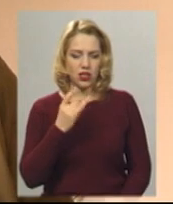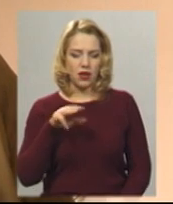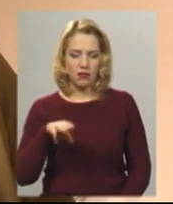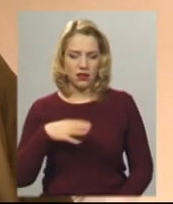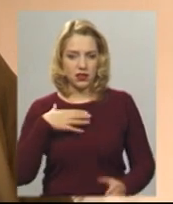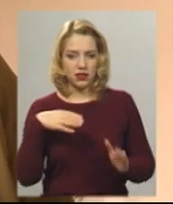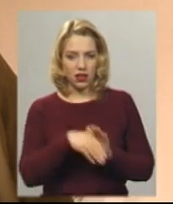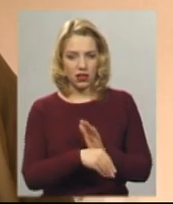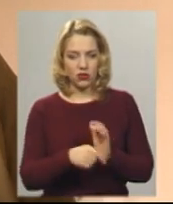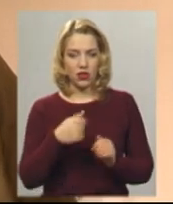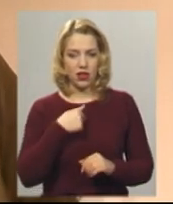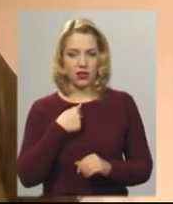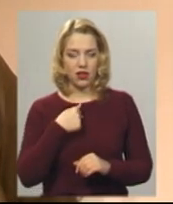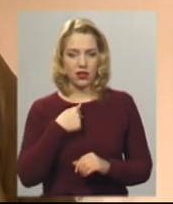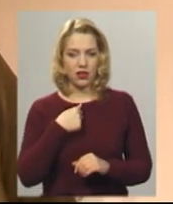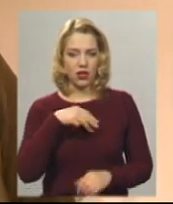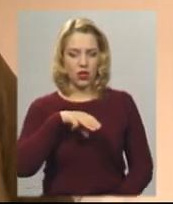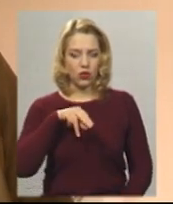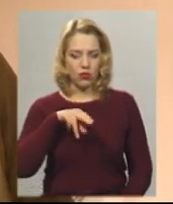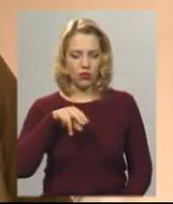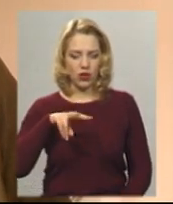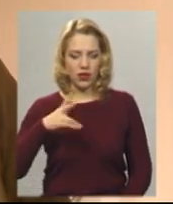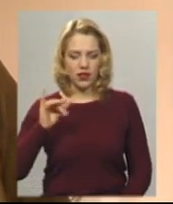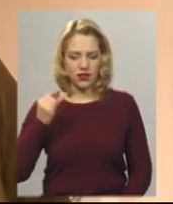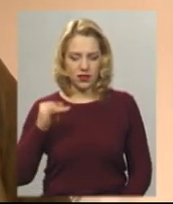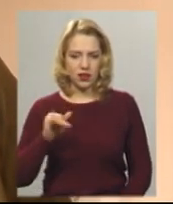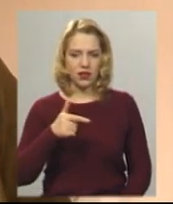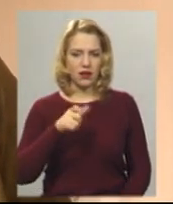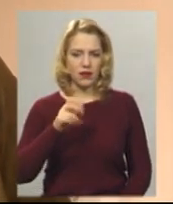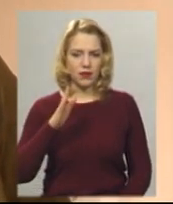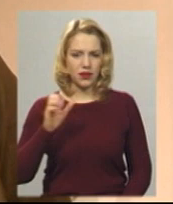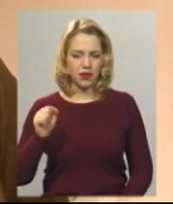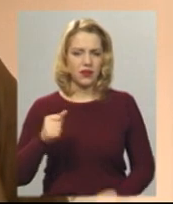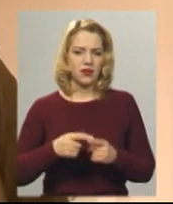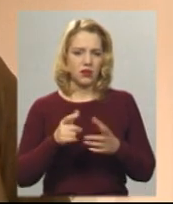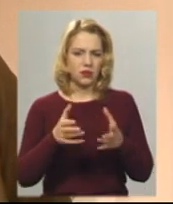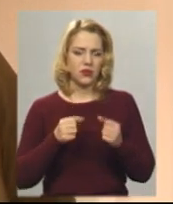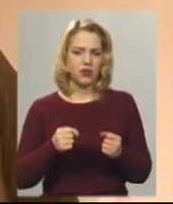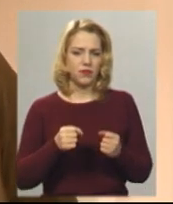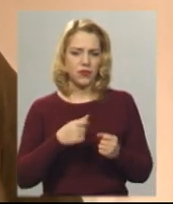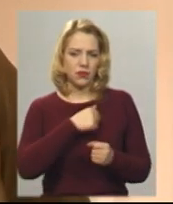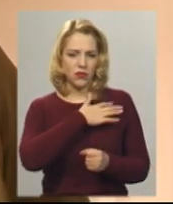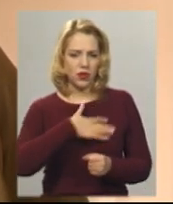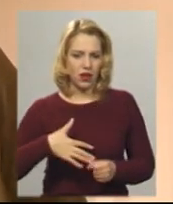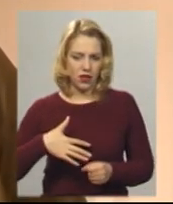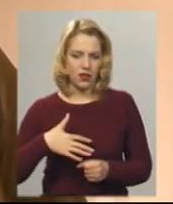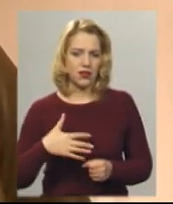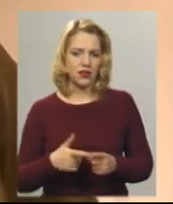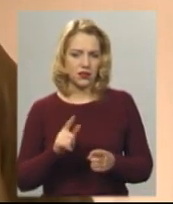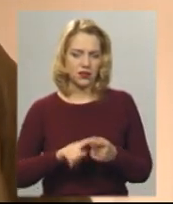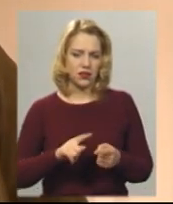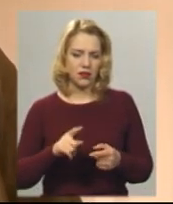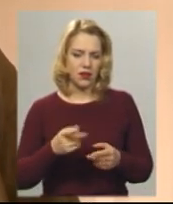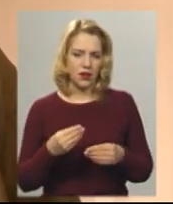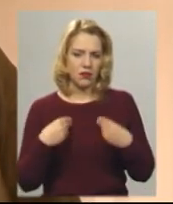а я в Топольницькій гаману отримали кульові поранення, які привели для Топольницького до тяжких